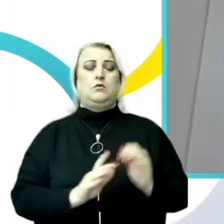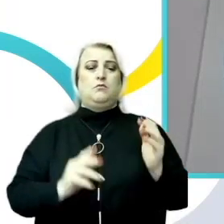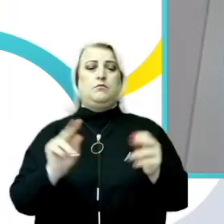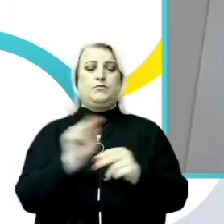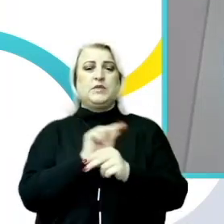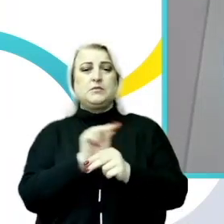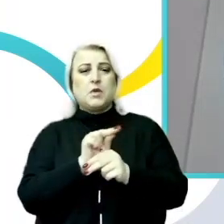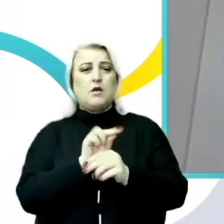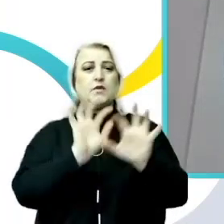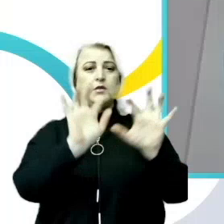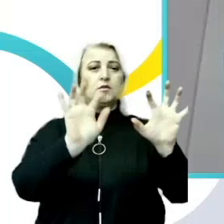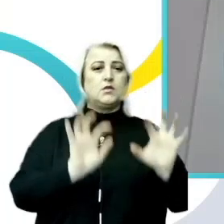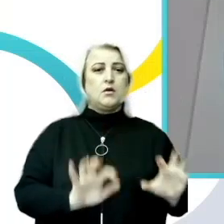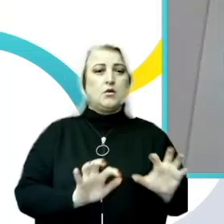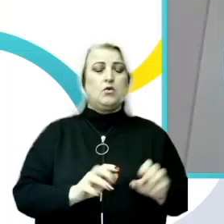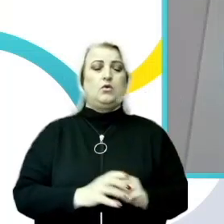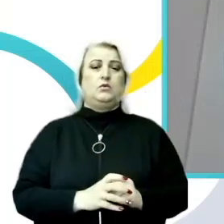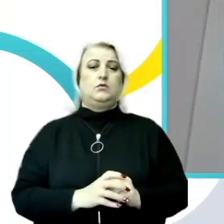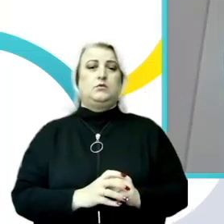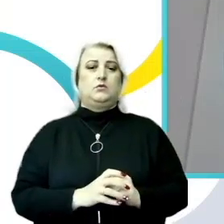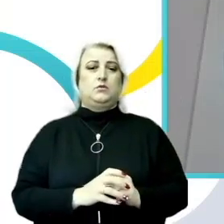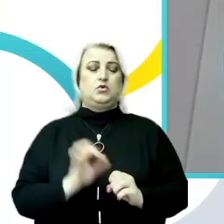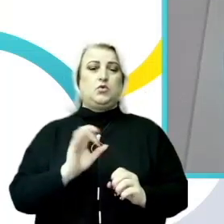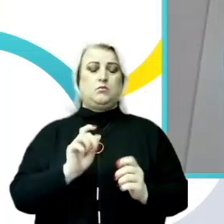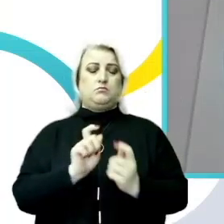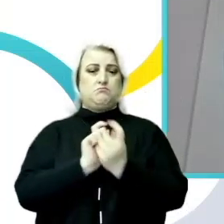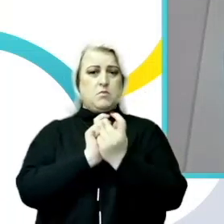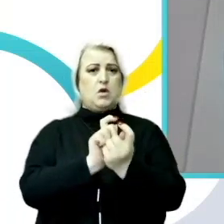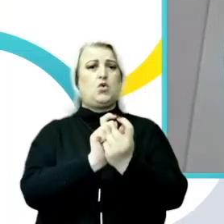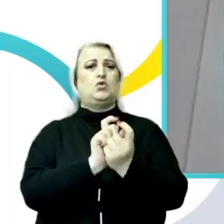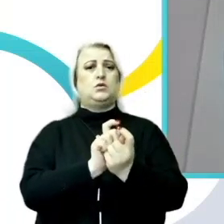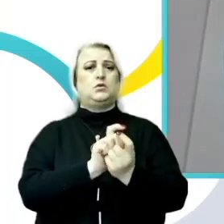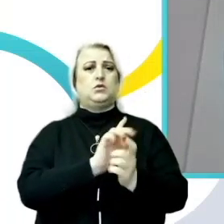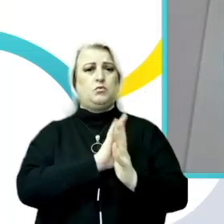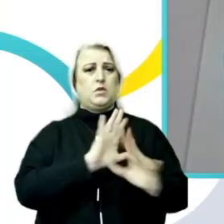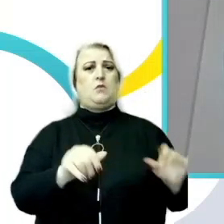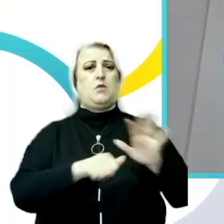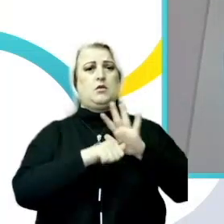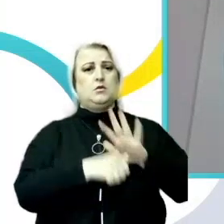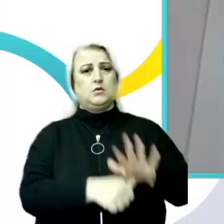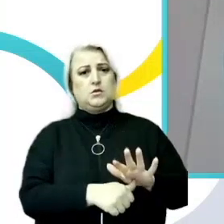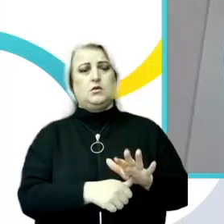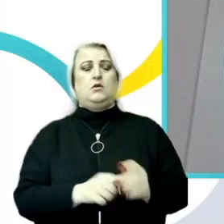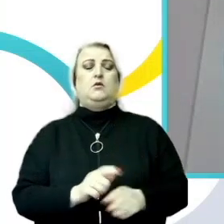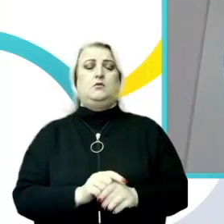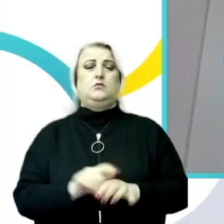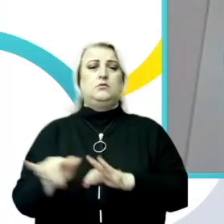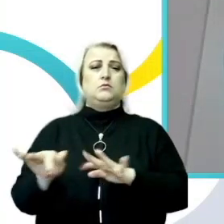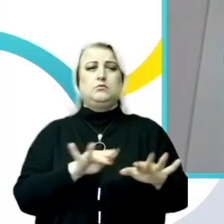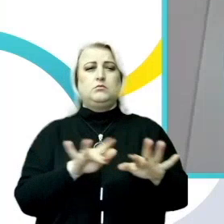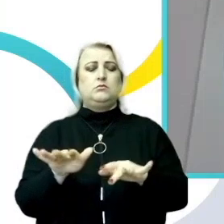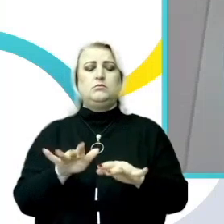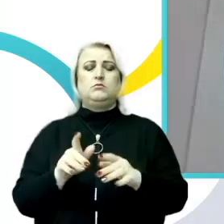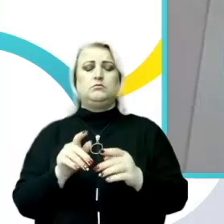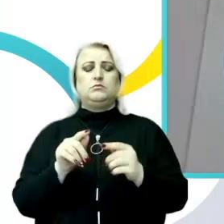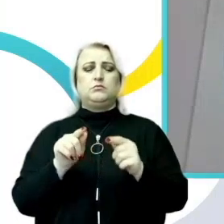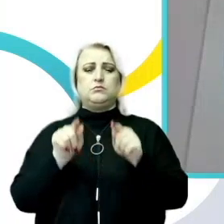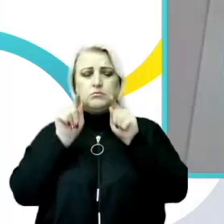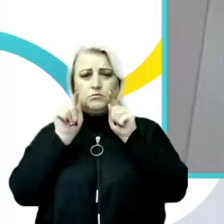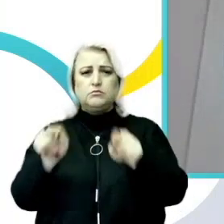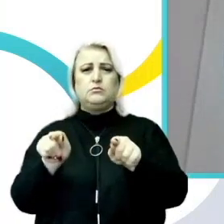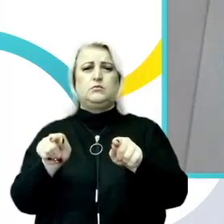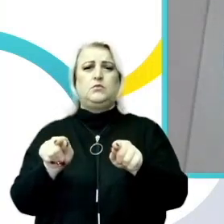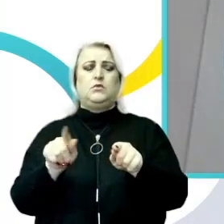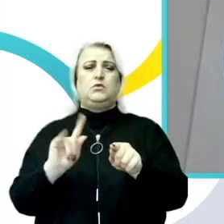legislației în materie de previnire și combaterea discriminării, intervenții concentrate pe abilitarea